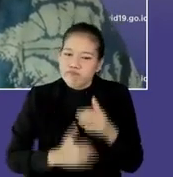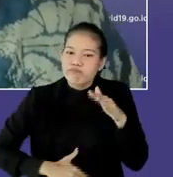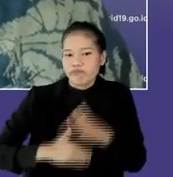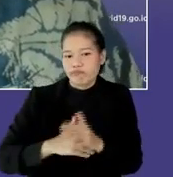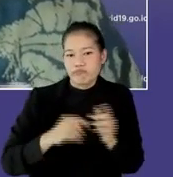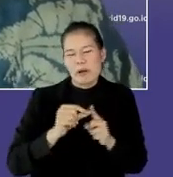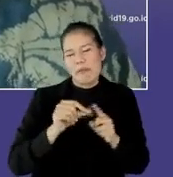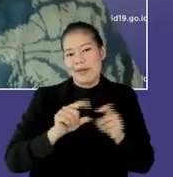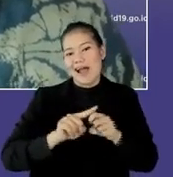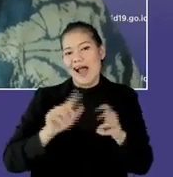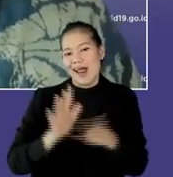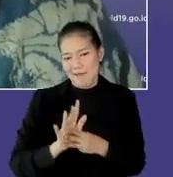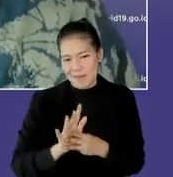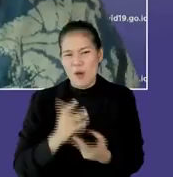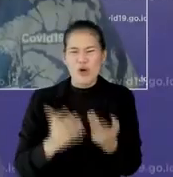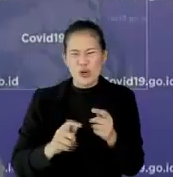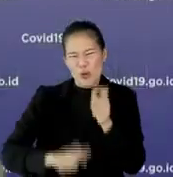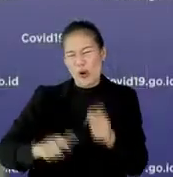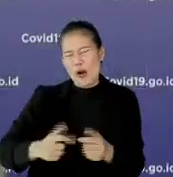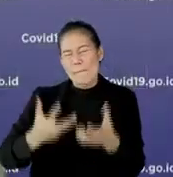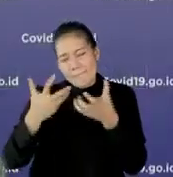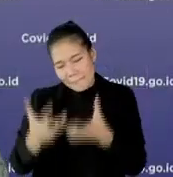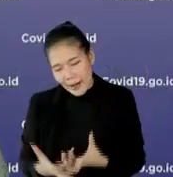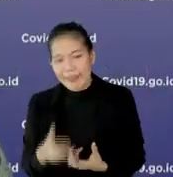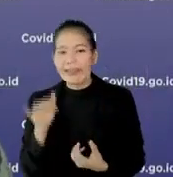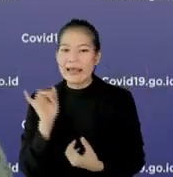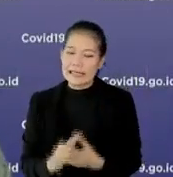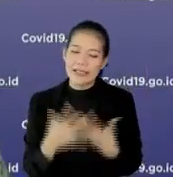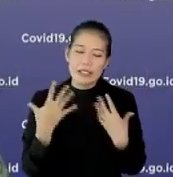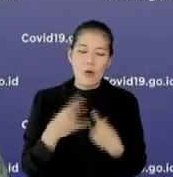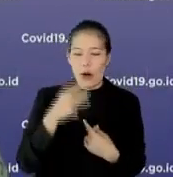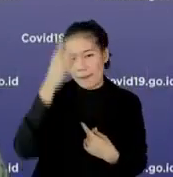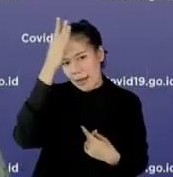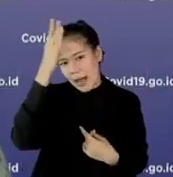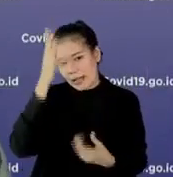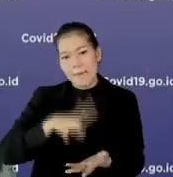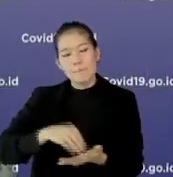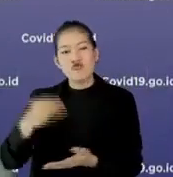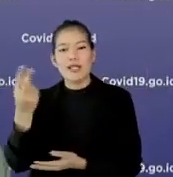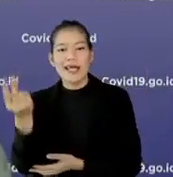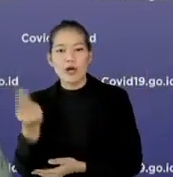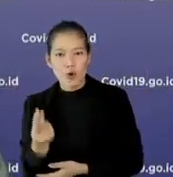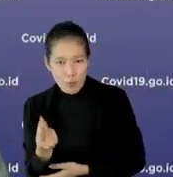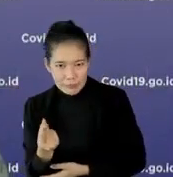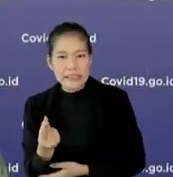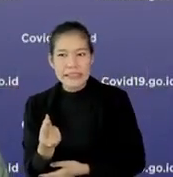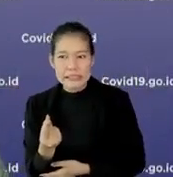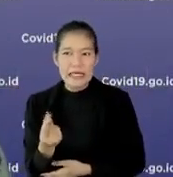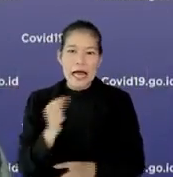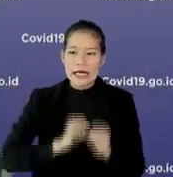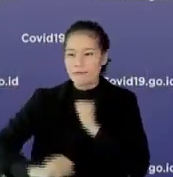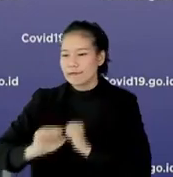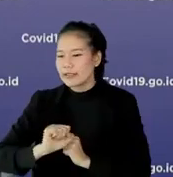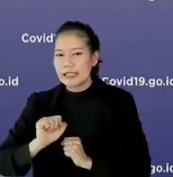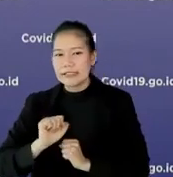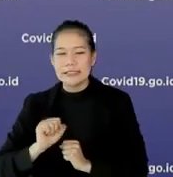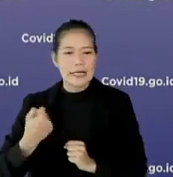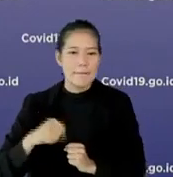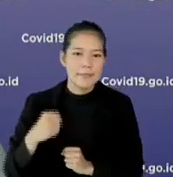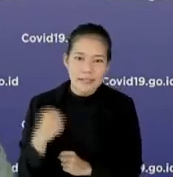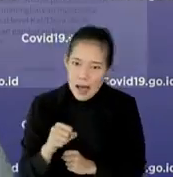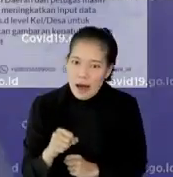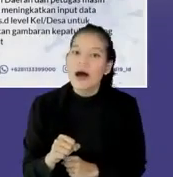PPKM. Mungkin berat untuk semua orang gitu ya, dokter Rula Jawa dan Bali, pusat sentra-sentra ekonomi, tidak bisa beraktifitas bagaimana